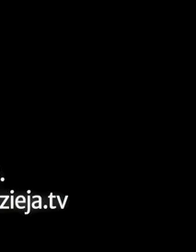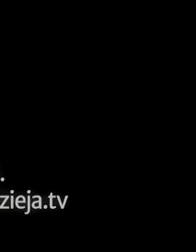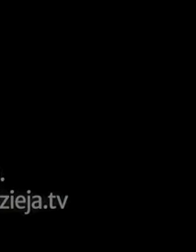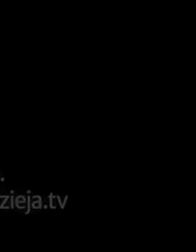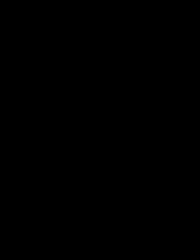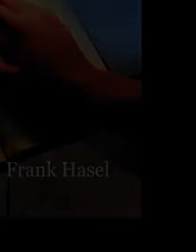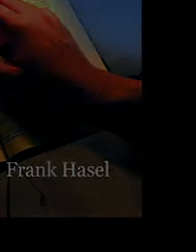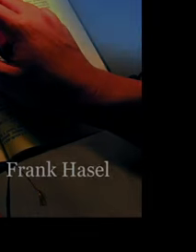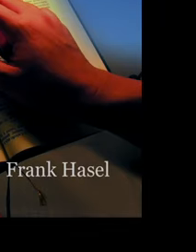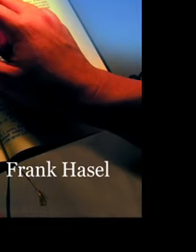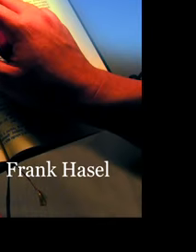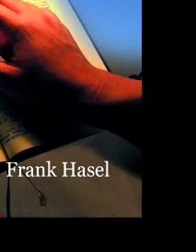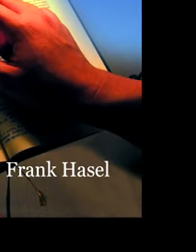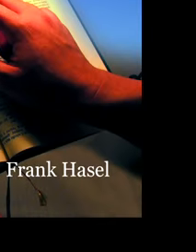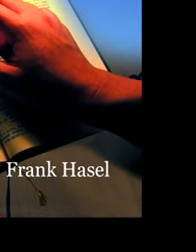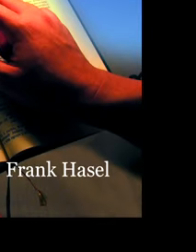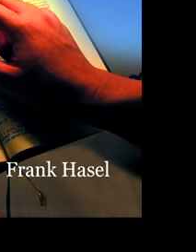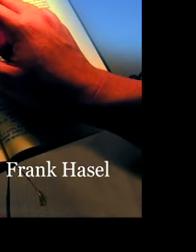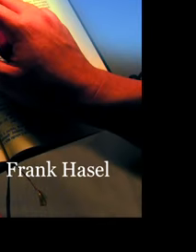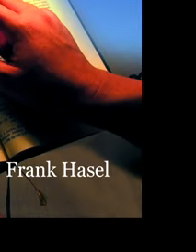Dzień dobry. Dziękuję